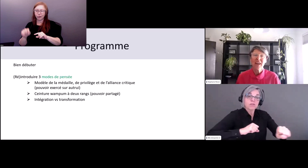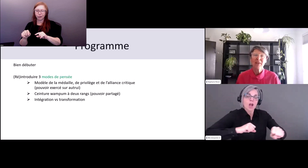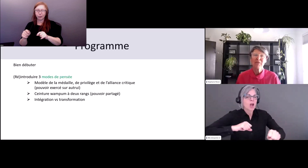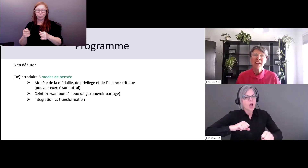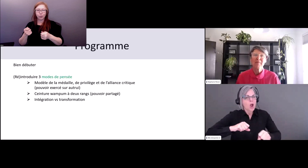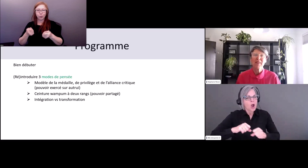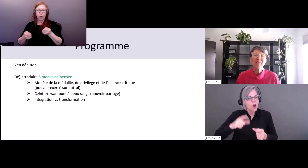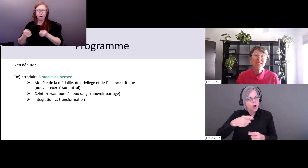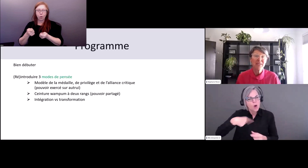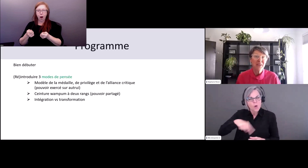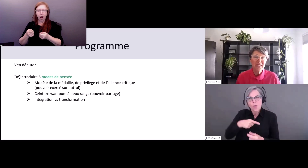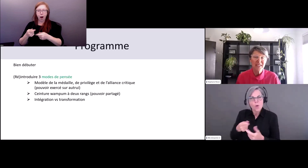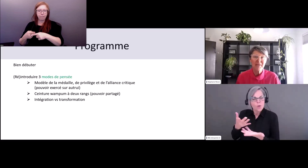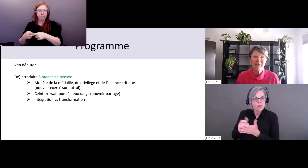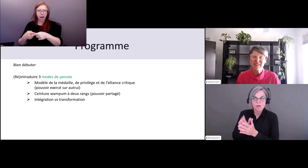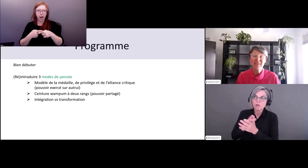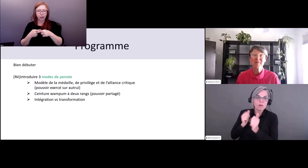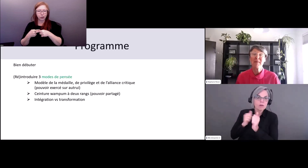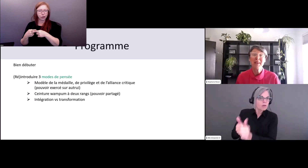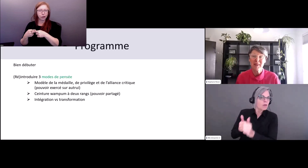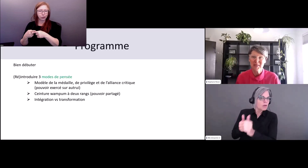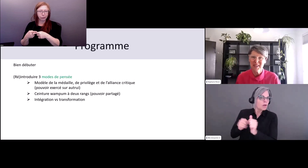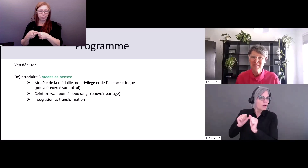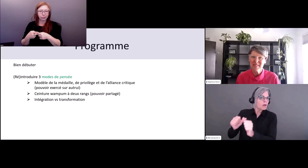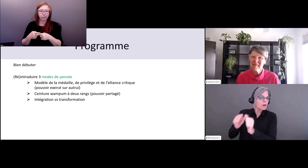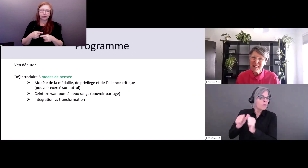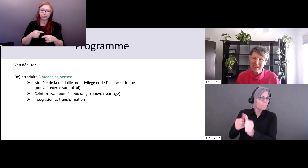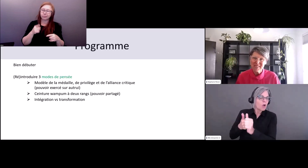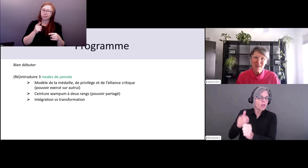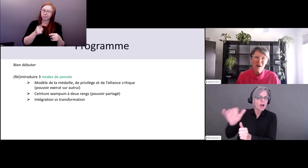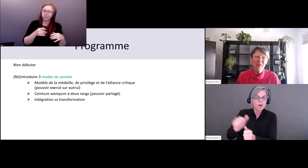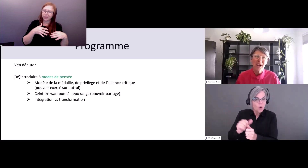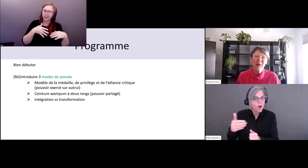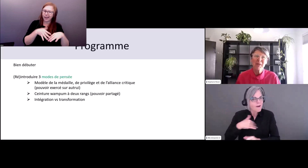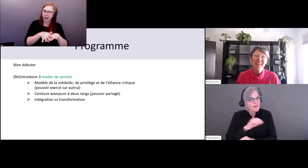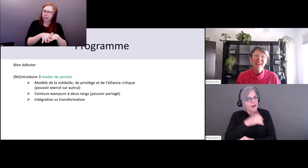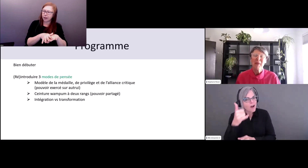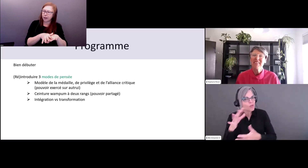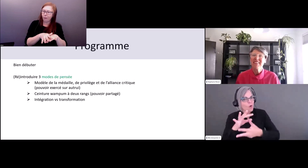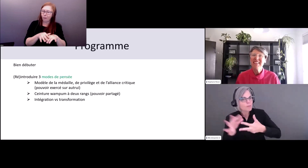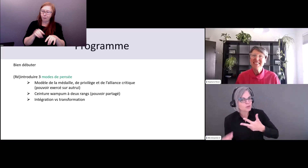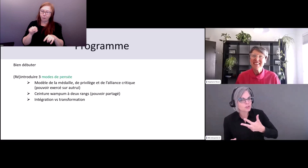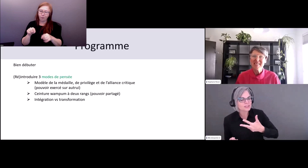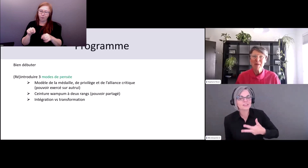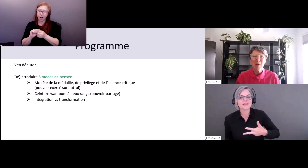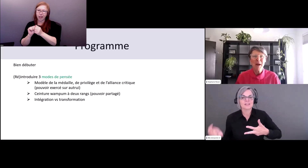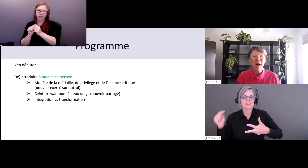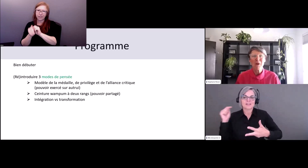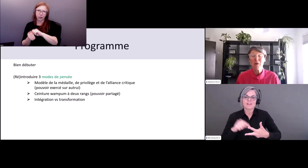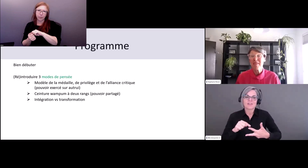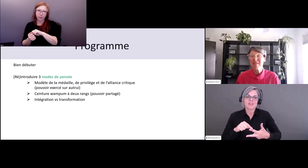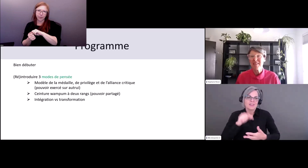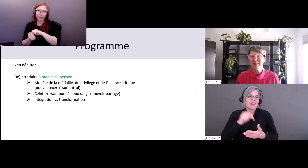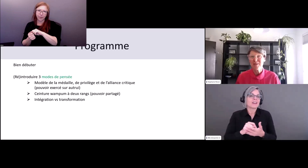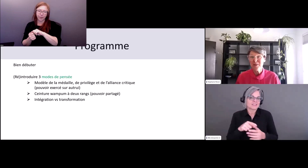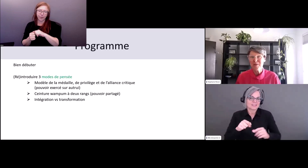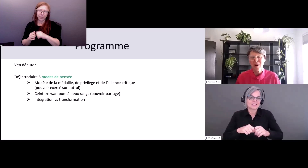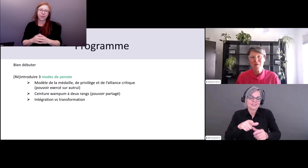du pouvoir exercer sur autrui vers le pouvoir partagé qui est une alternative